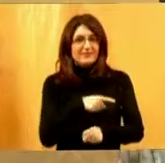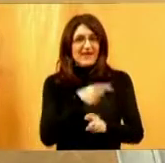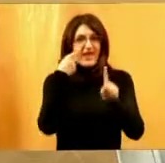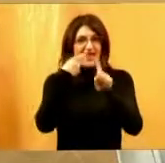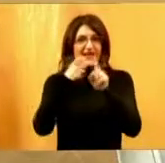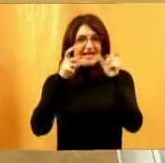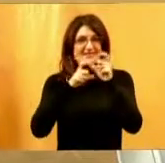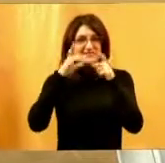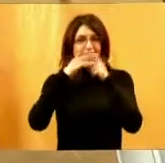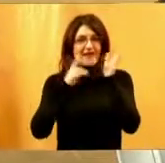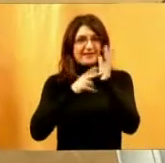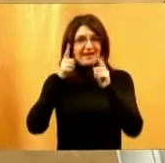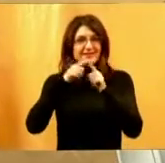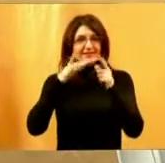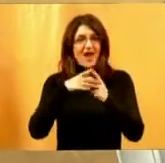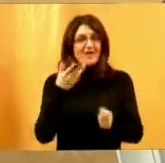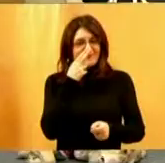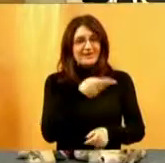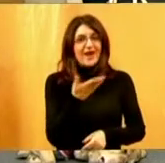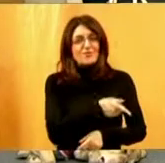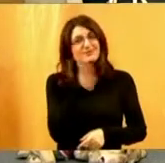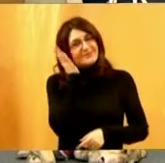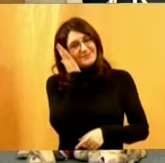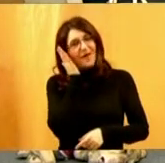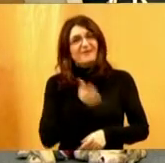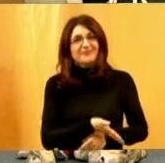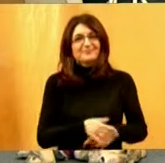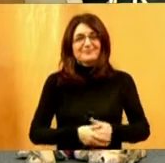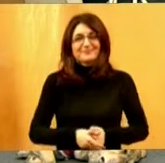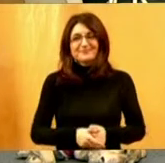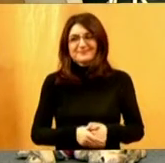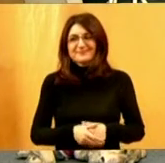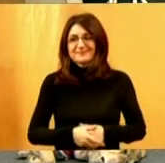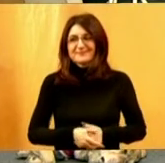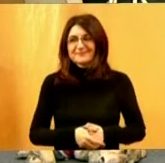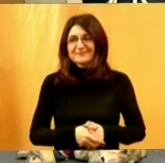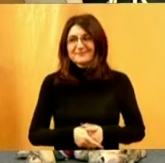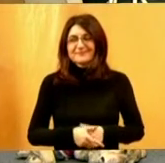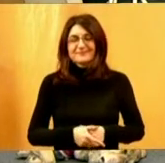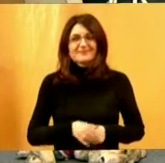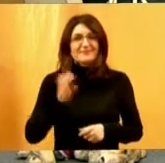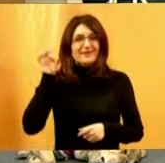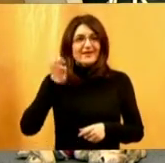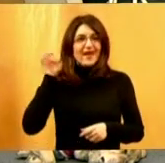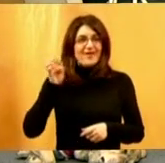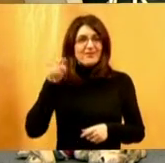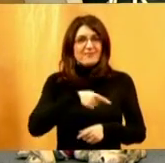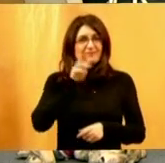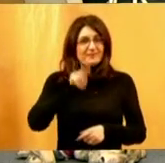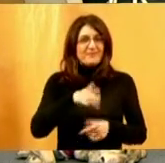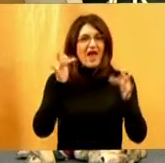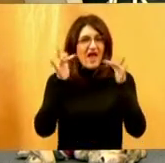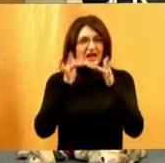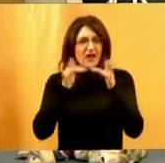ćemo još jednom predstaviti kako spava, a vas ću pitati, jeste spomenuli, sa Evropom ste imali kontakte,